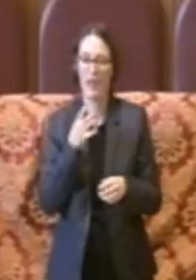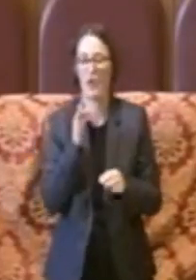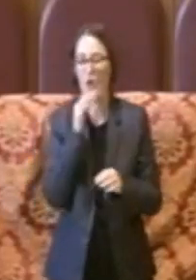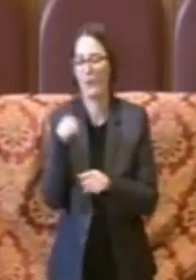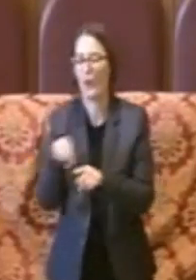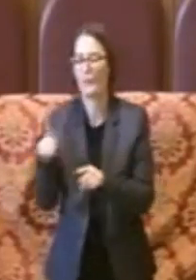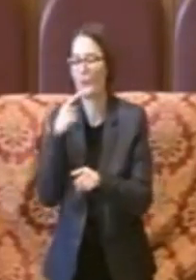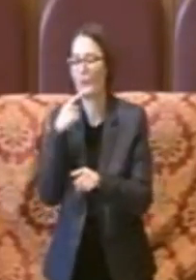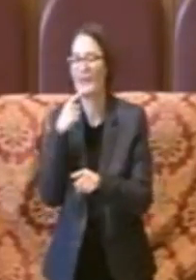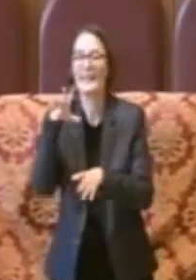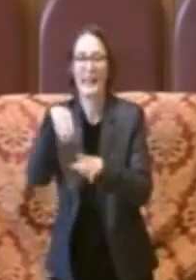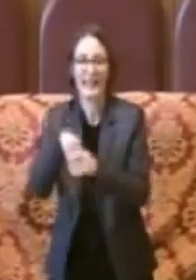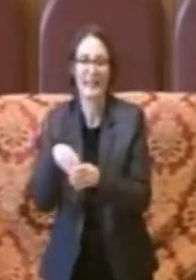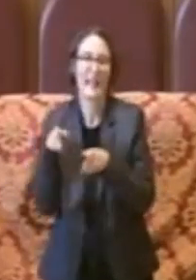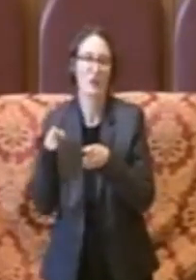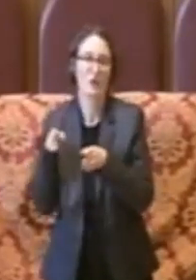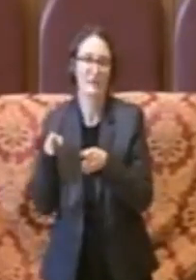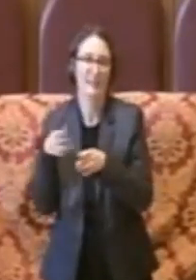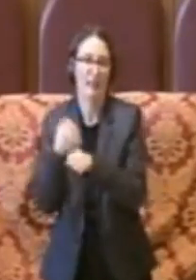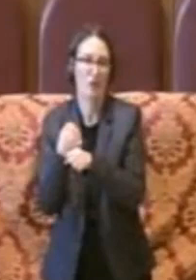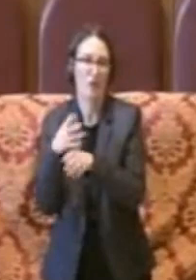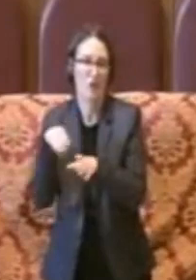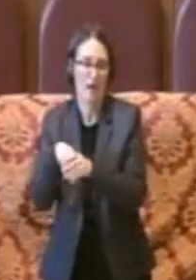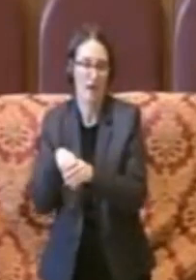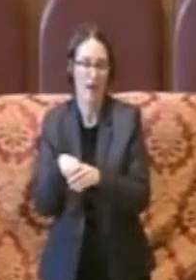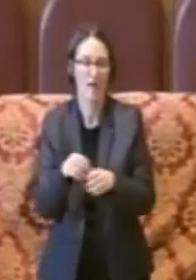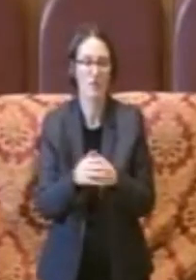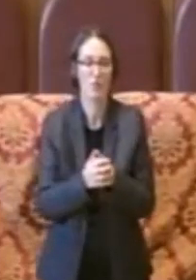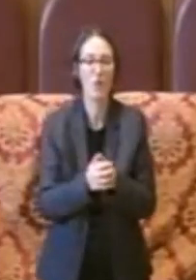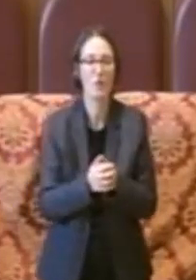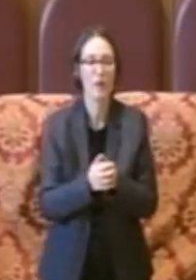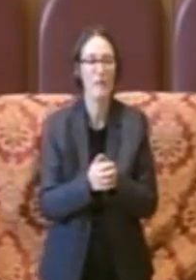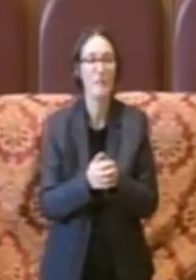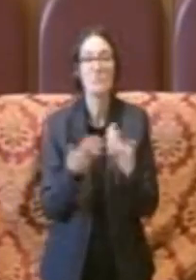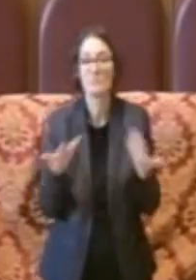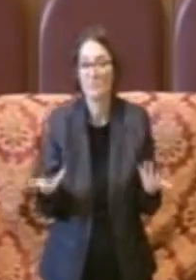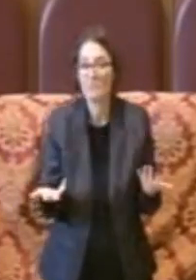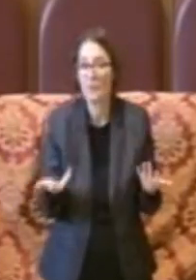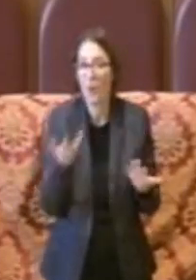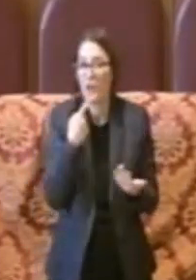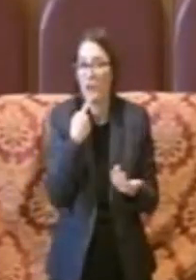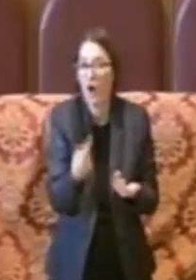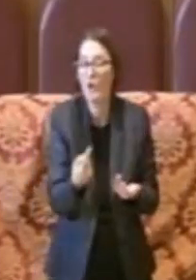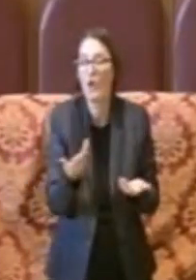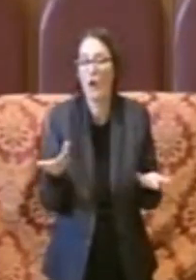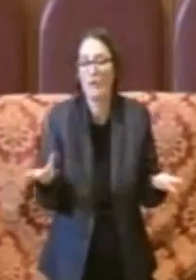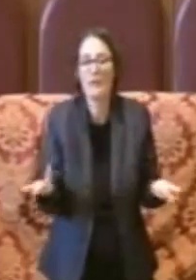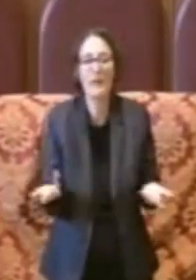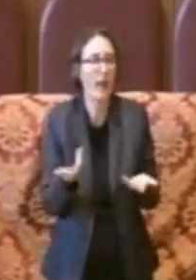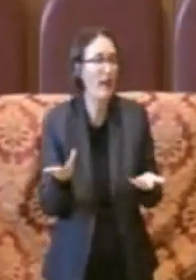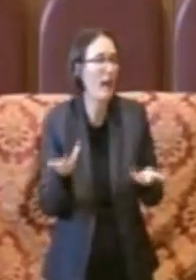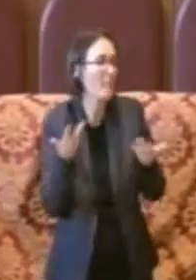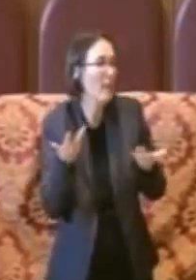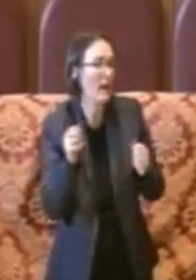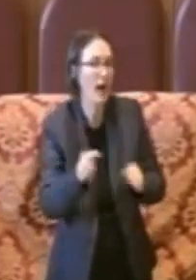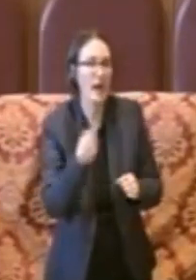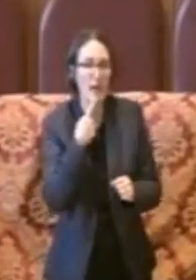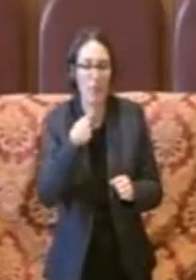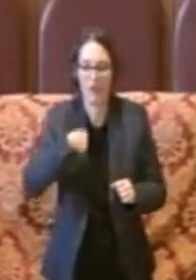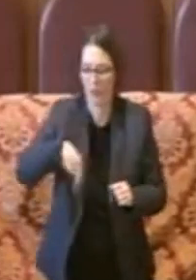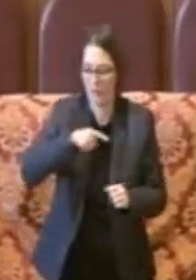rispetto all'amministrazione. Quindi anche su questo voglio dire che una parola insomma di merito va spesa.